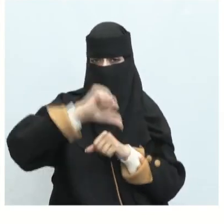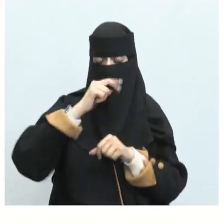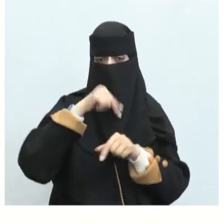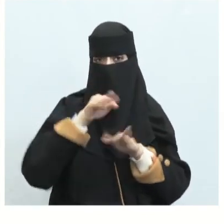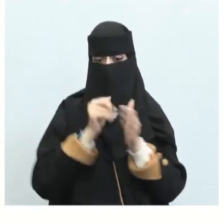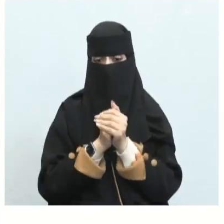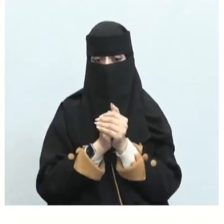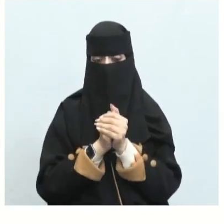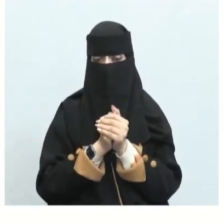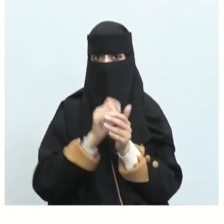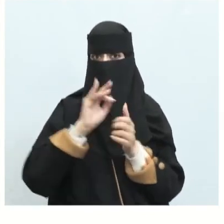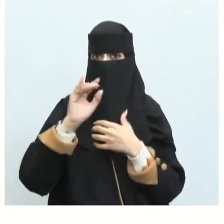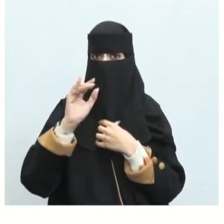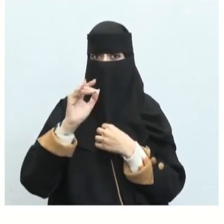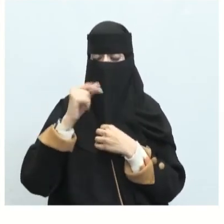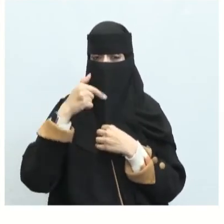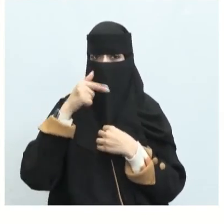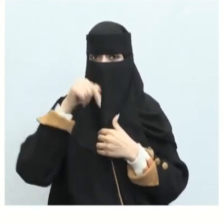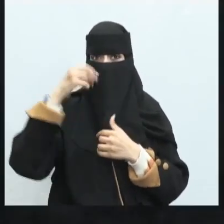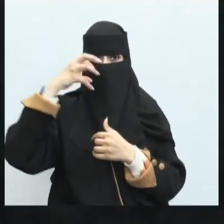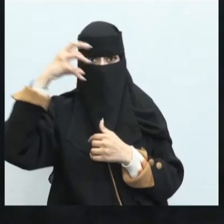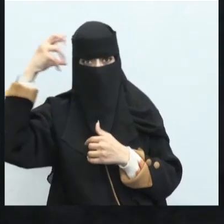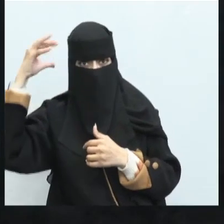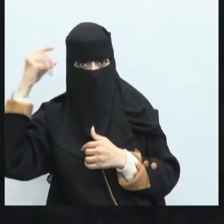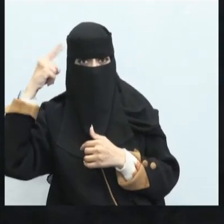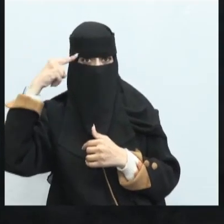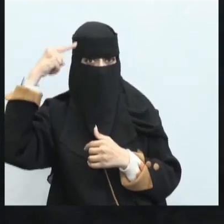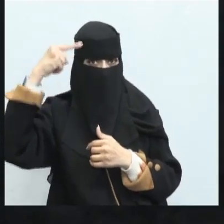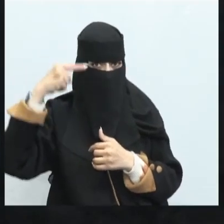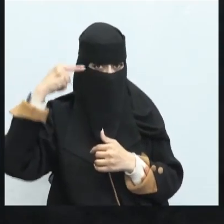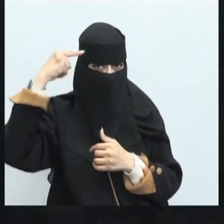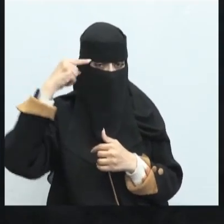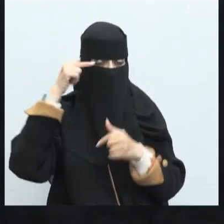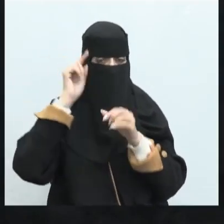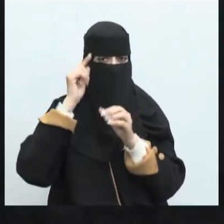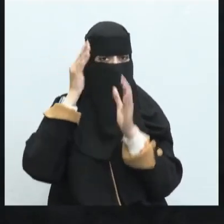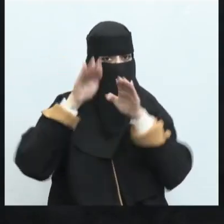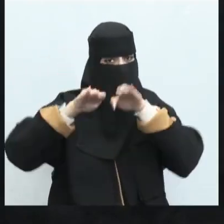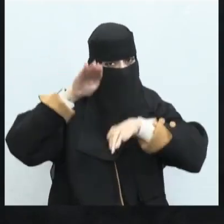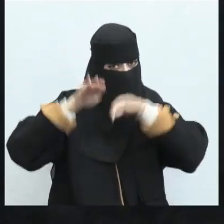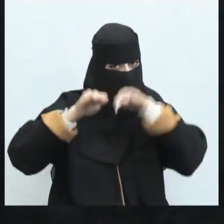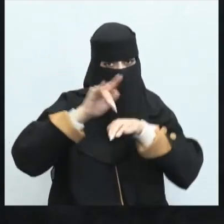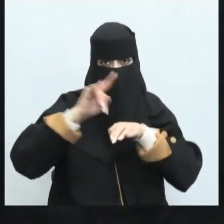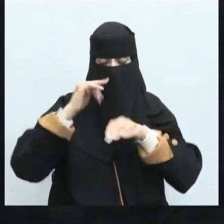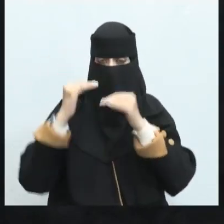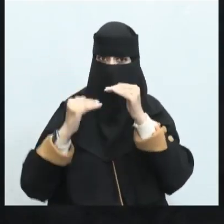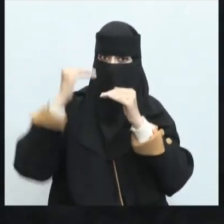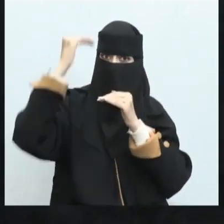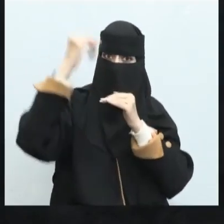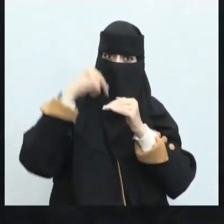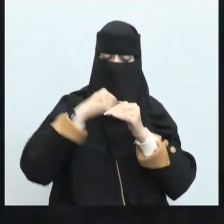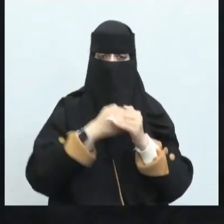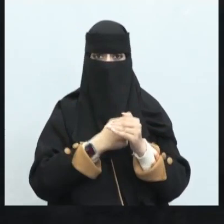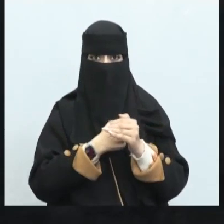يميلوا على الهوى أحلامها معنى أن الأحلام هنا العقول فالهوى مقصود به العاطفة فلا يطغى تطغى